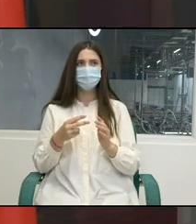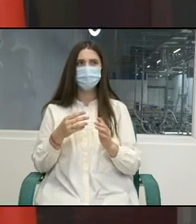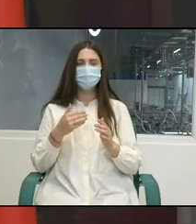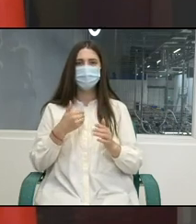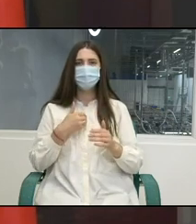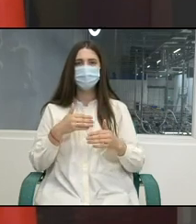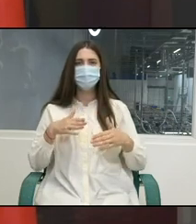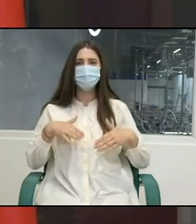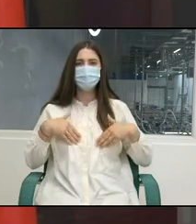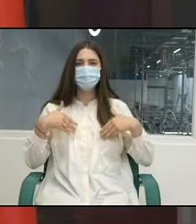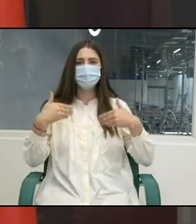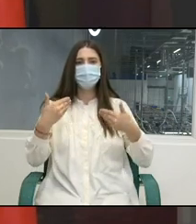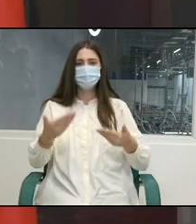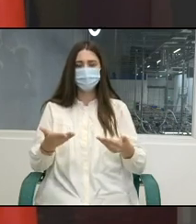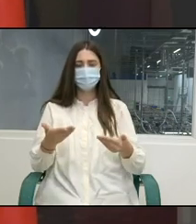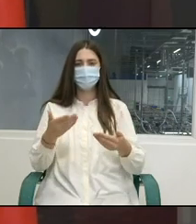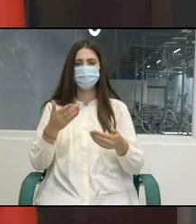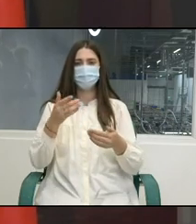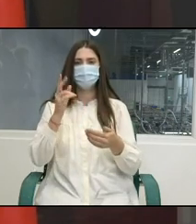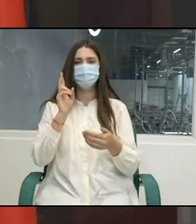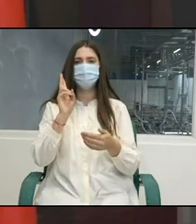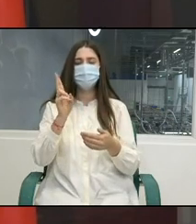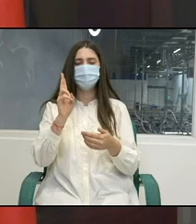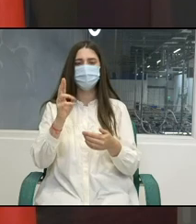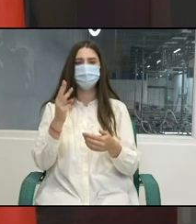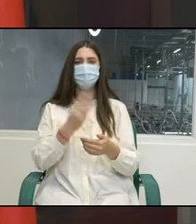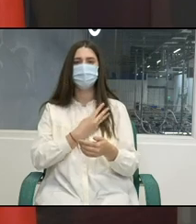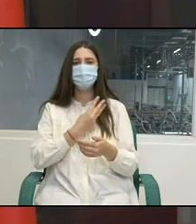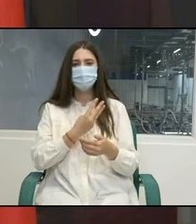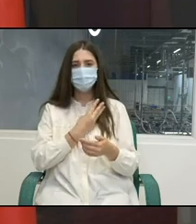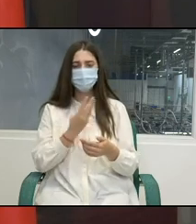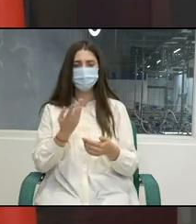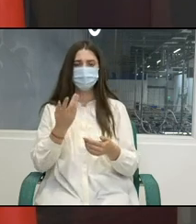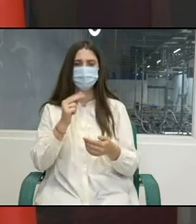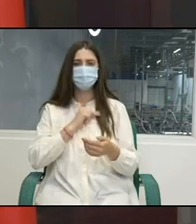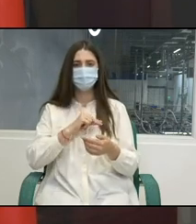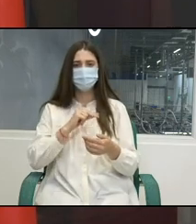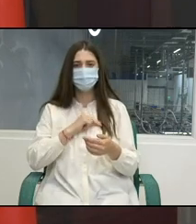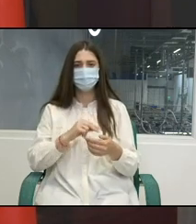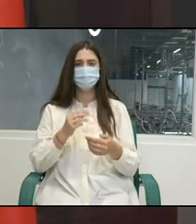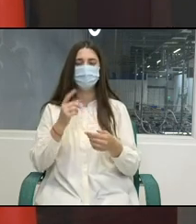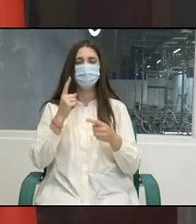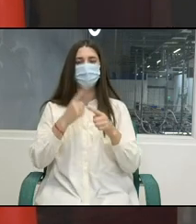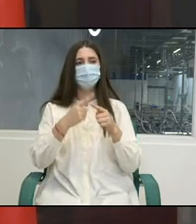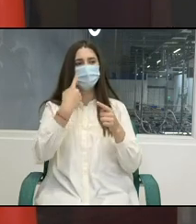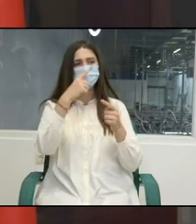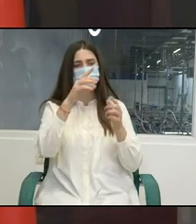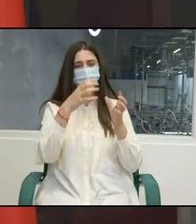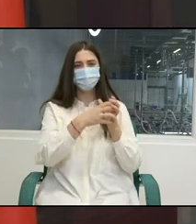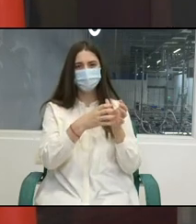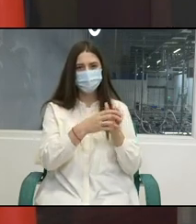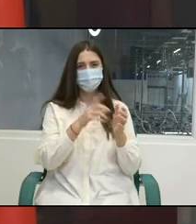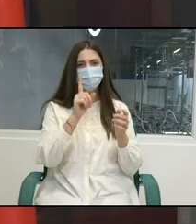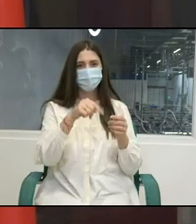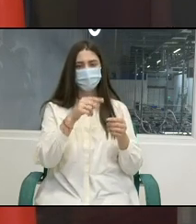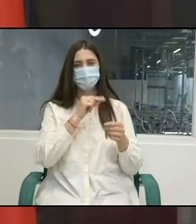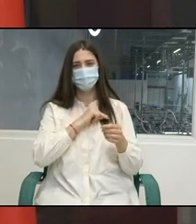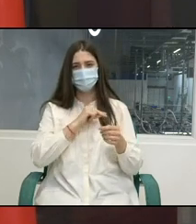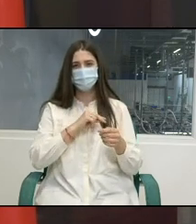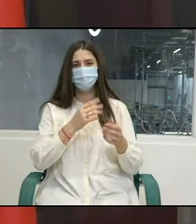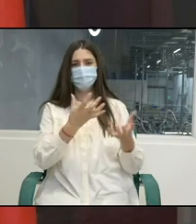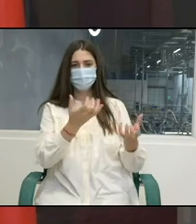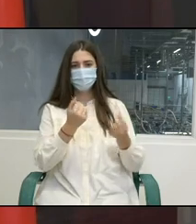doritori, potențiali angajați, să mai vină la noi și în alte companii și, desigur, și alți angajatori să